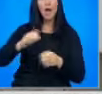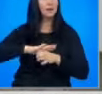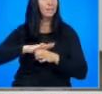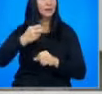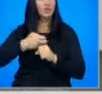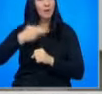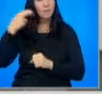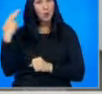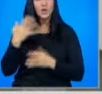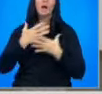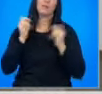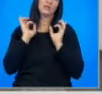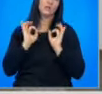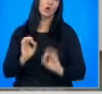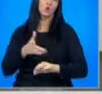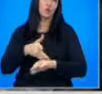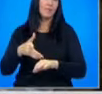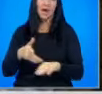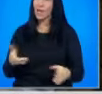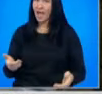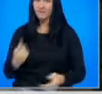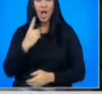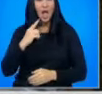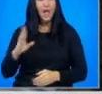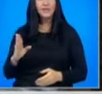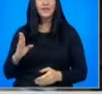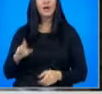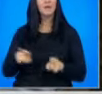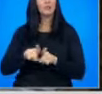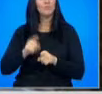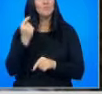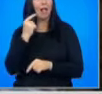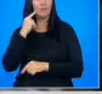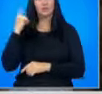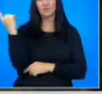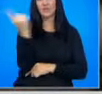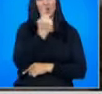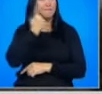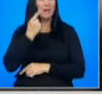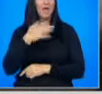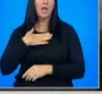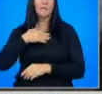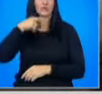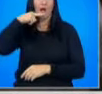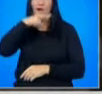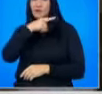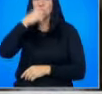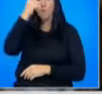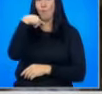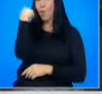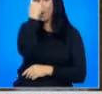Перничката болница без сериозни наранявания. Един е вече като зашаматен малко така, тук имаше кръв по лицето,